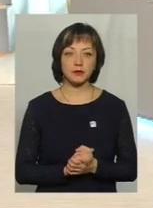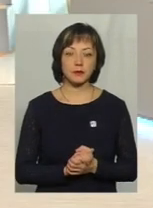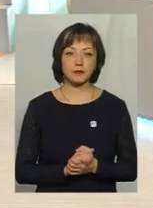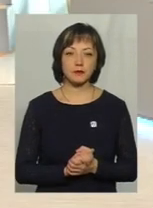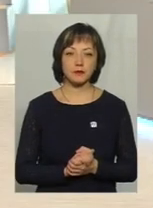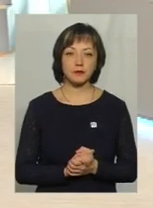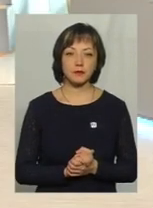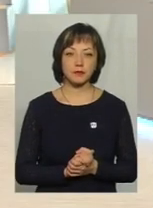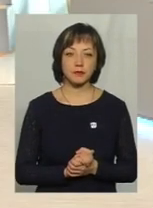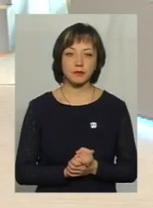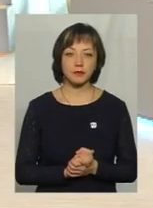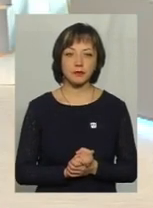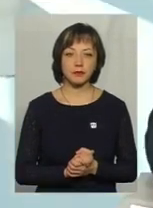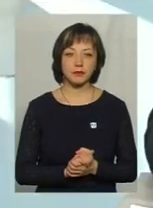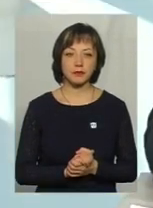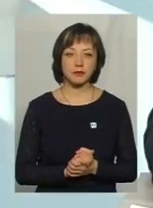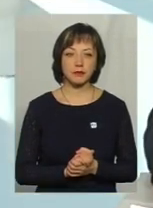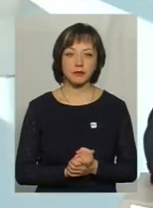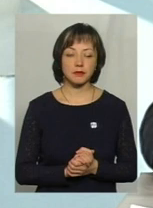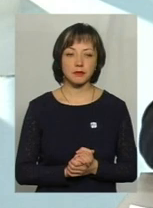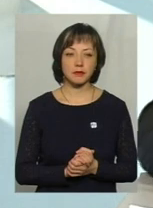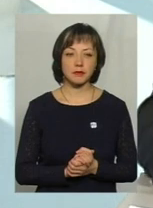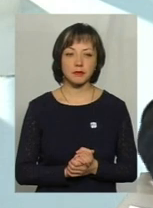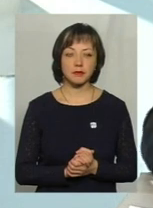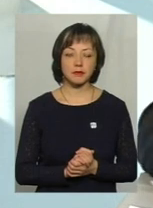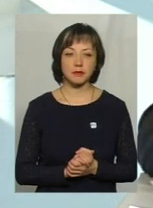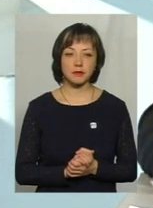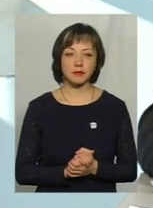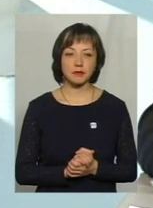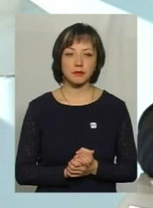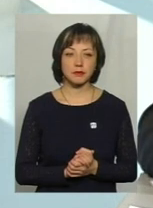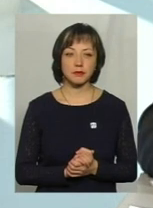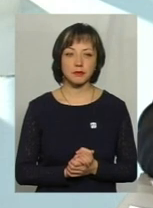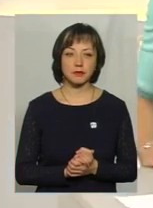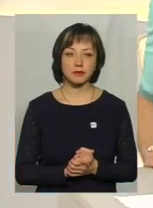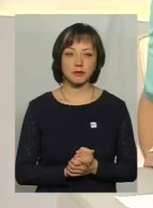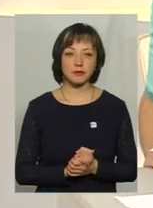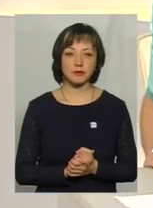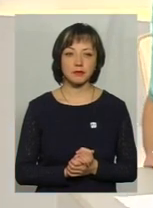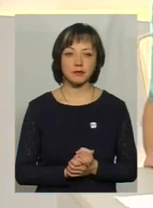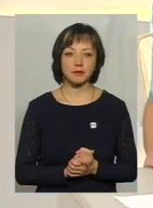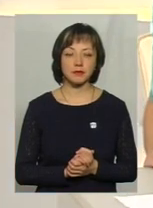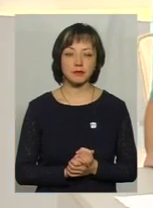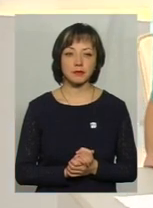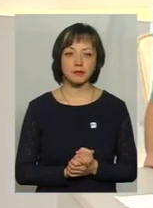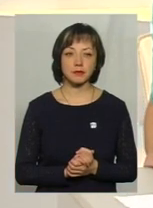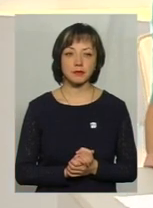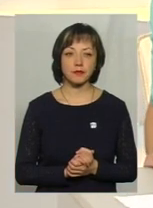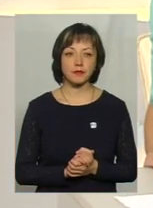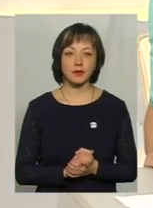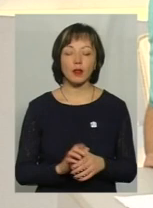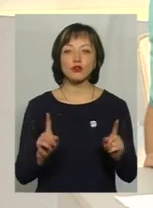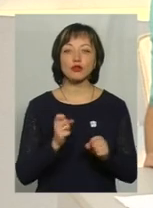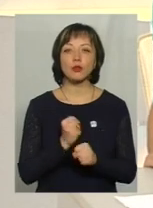А в мене прізвище ще раз ваше. Алло? Нас є? Нема вже. Скажіть, будь ласка, що